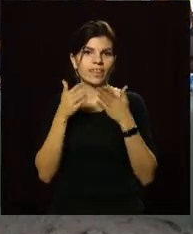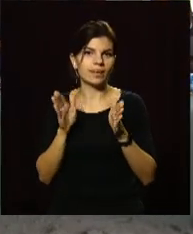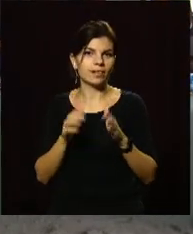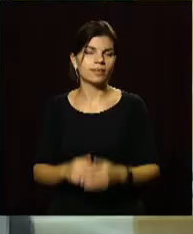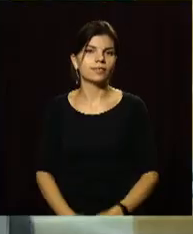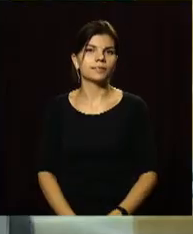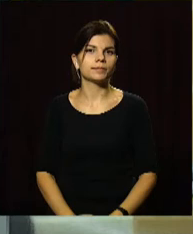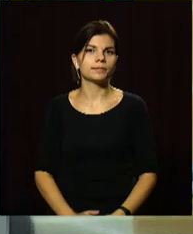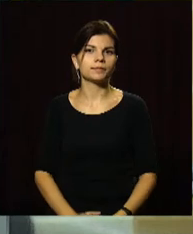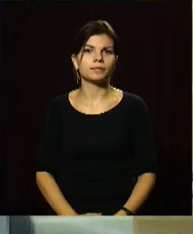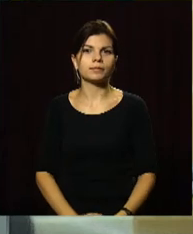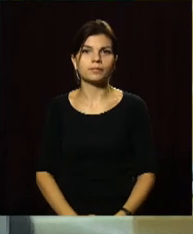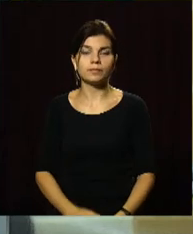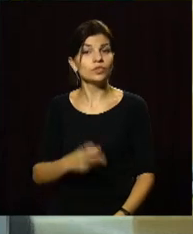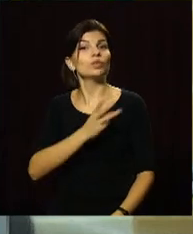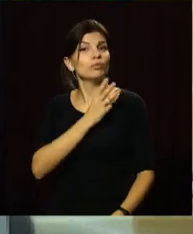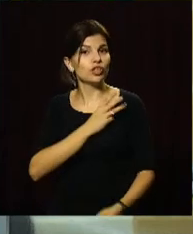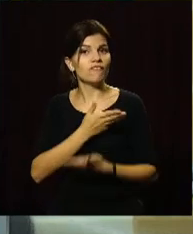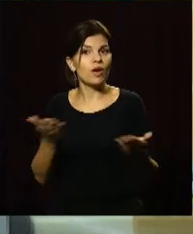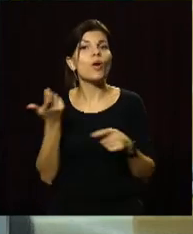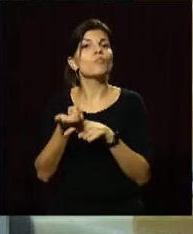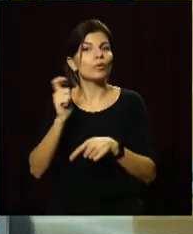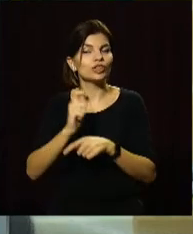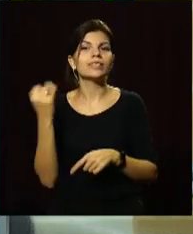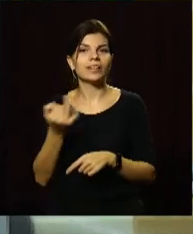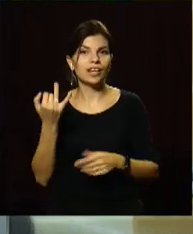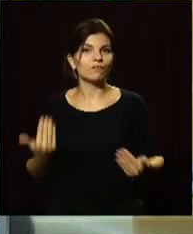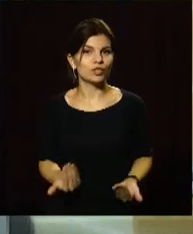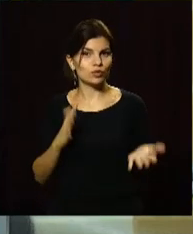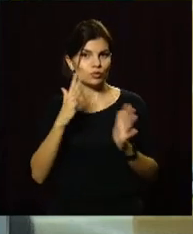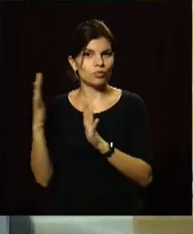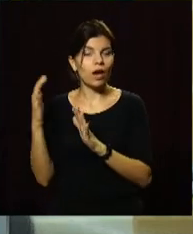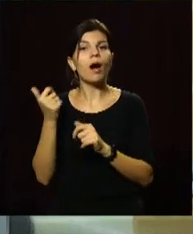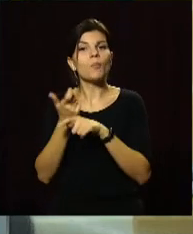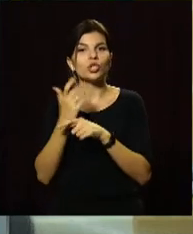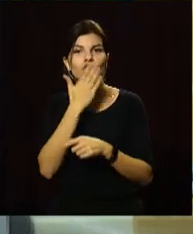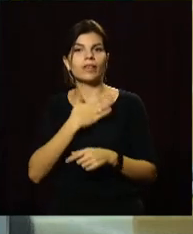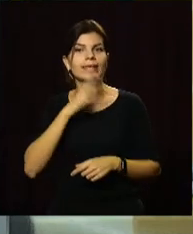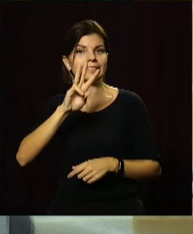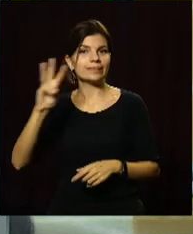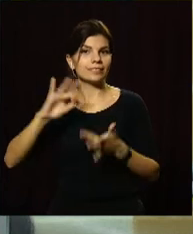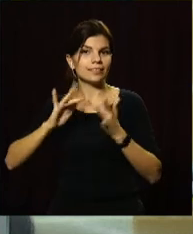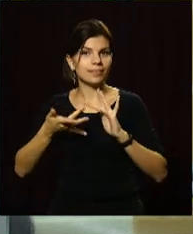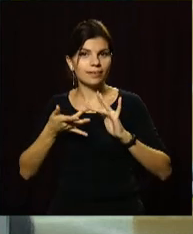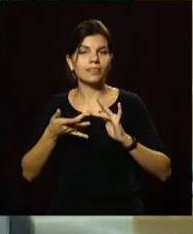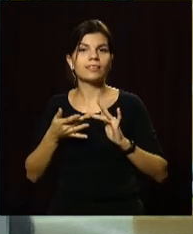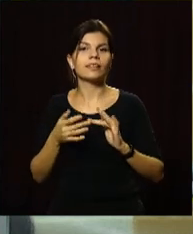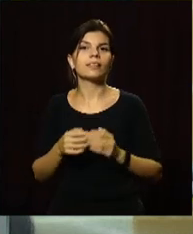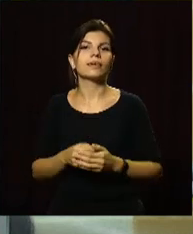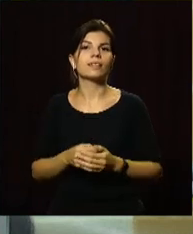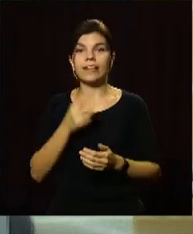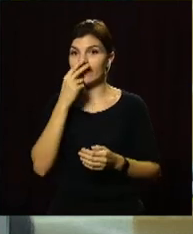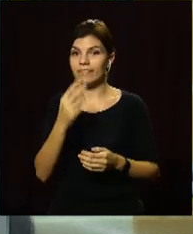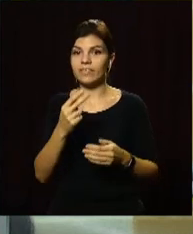«Відкритий». Бажаю вам побільше цікавих подій у житті. А більше читайте на нашому сайті opentv.media.